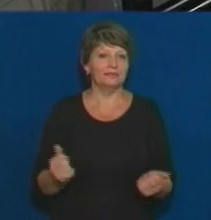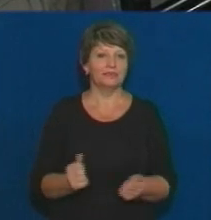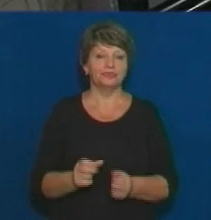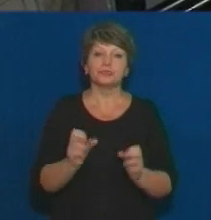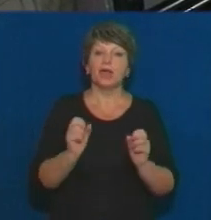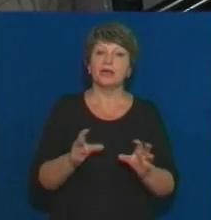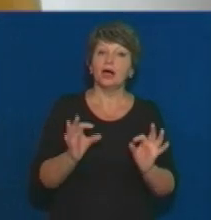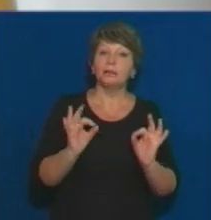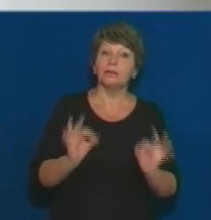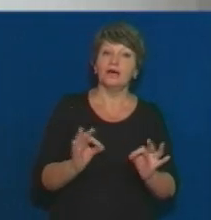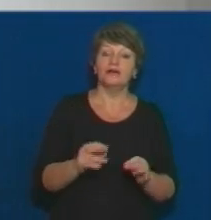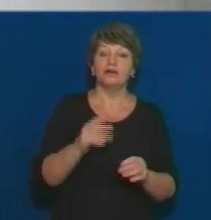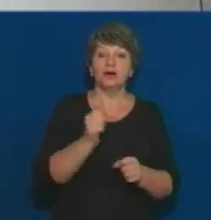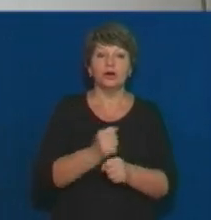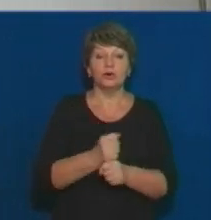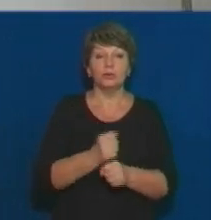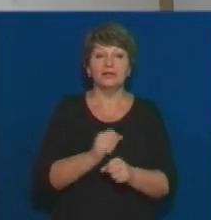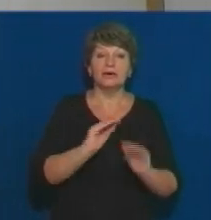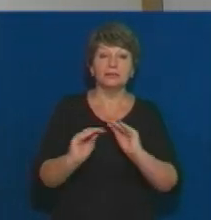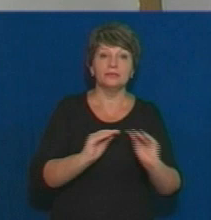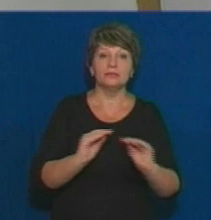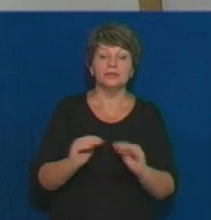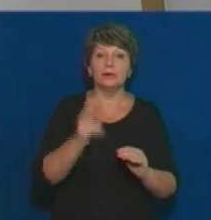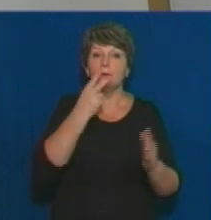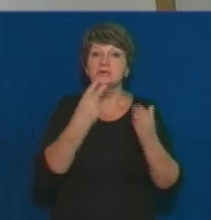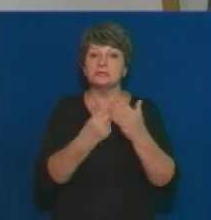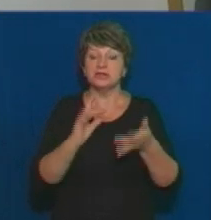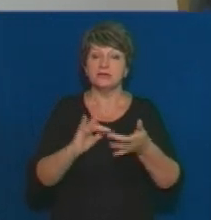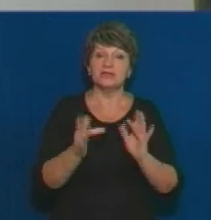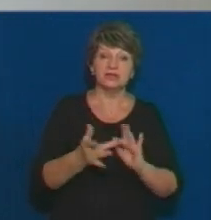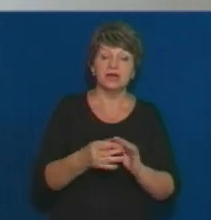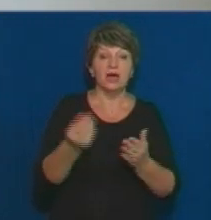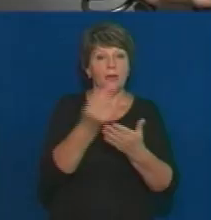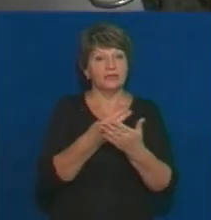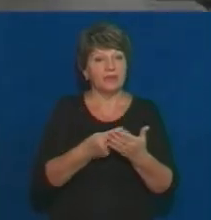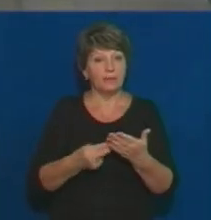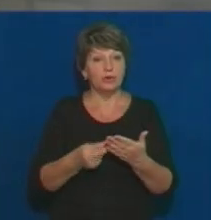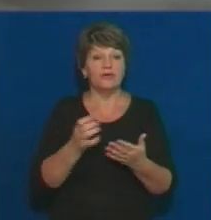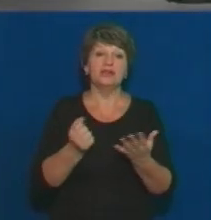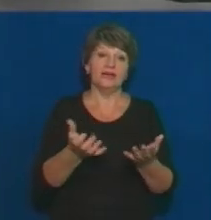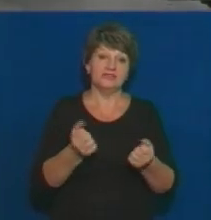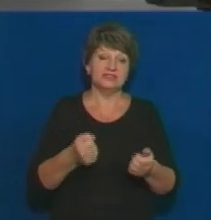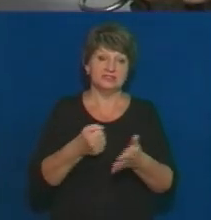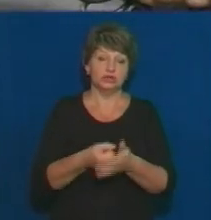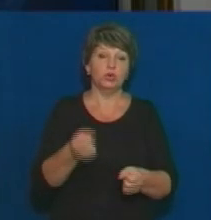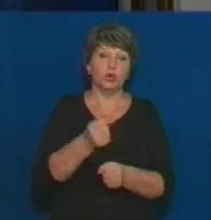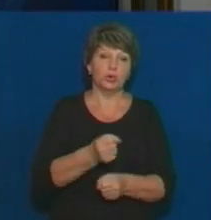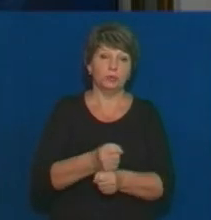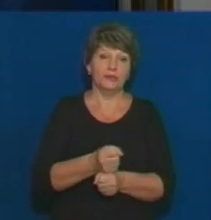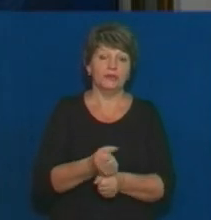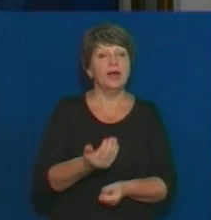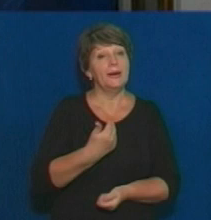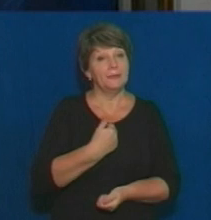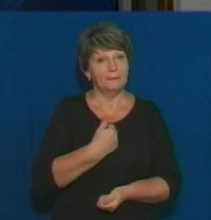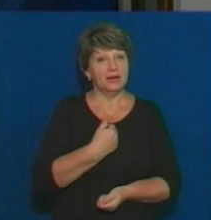Як правильно робити подібні конструкції, Олександр Білошапка подивився в інтернеті. Намалював креслення і взявся до роботи. Ми